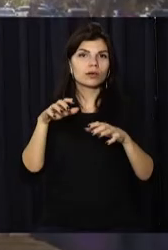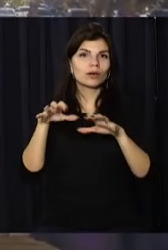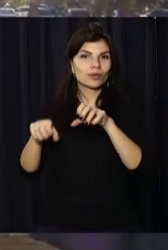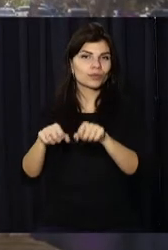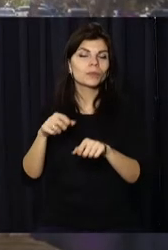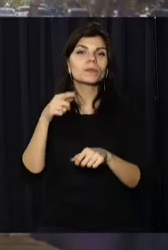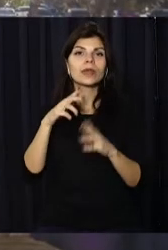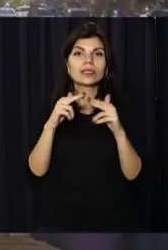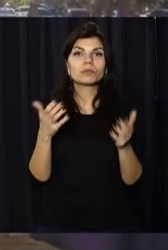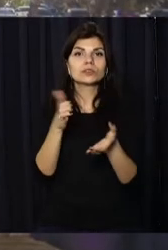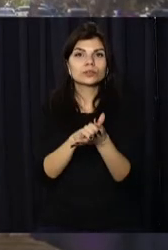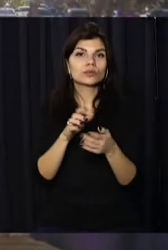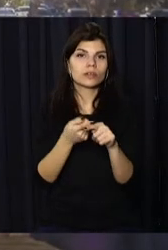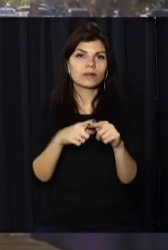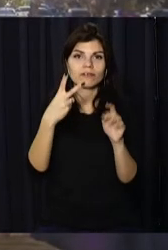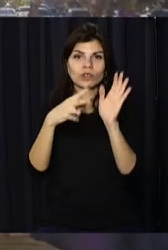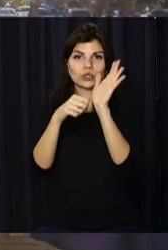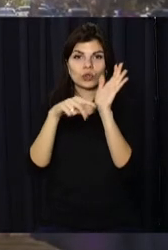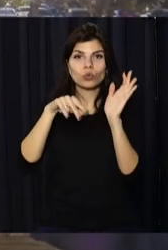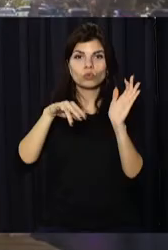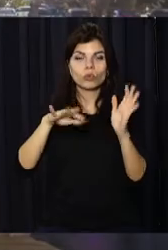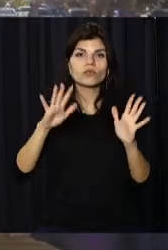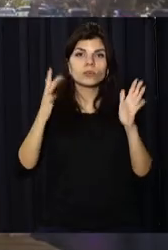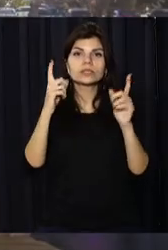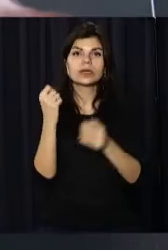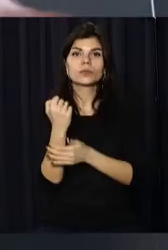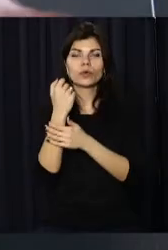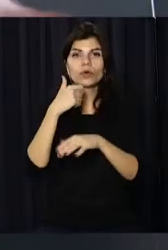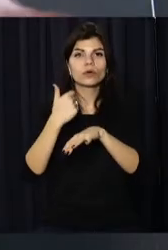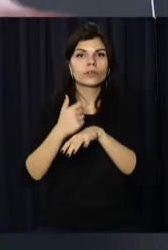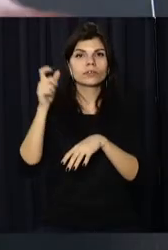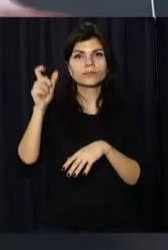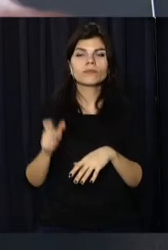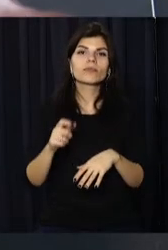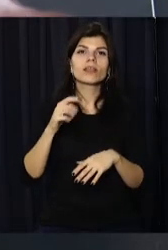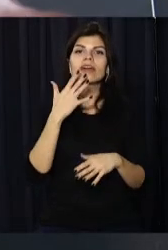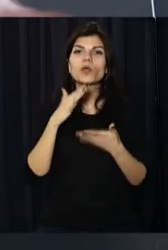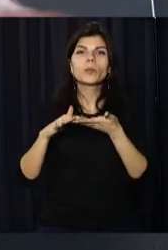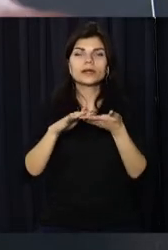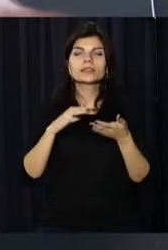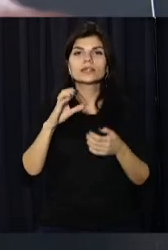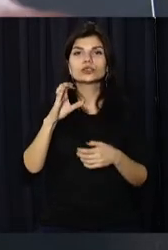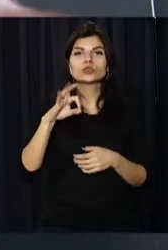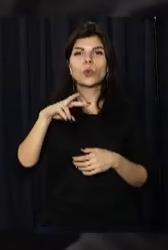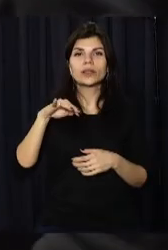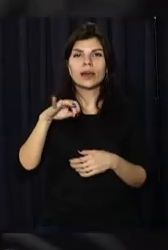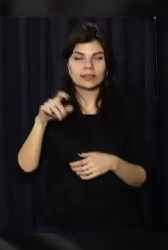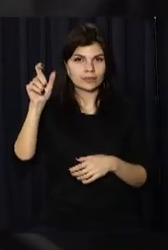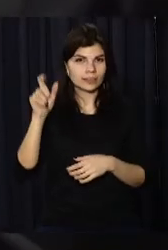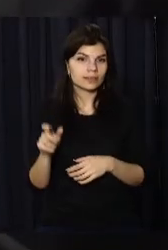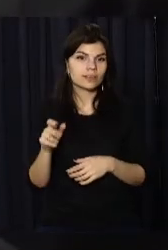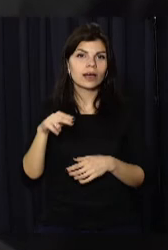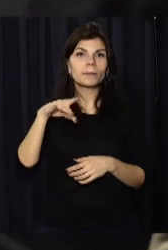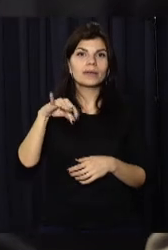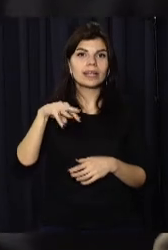У Дніпрі знайомство з процесом 26 лютого відбулося за підтримки голови фракції «Європейська солідарність» у Дніпровській міськраді Каміля